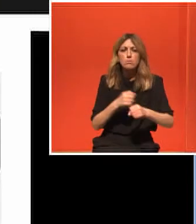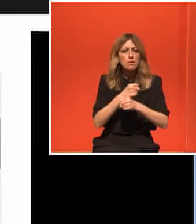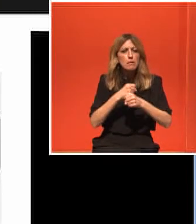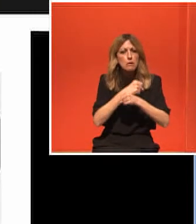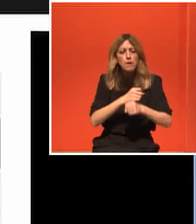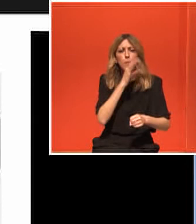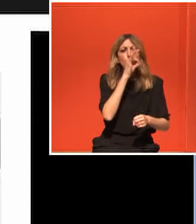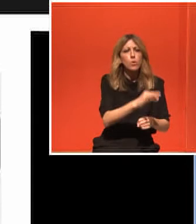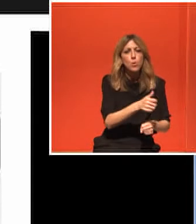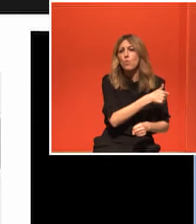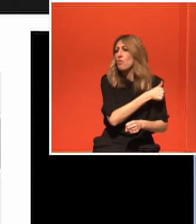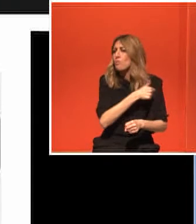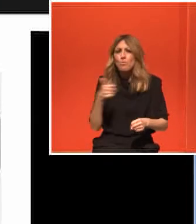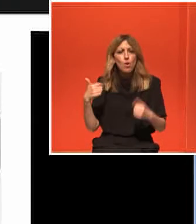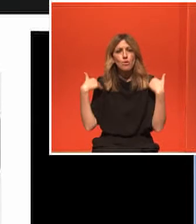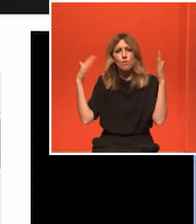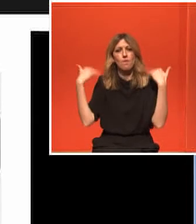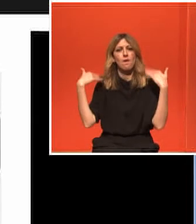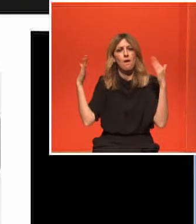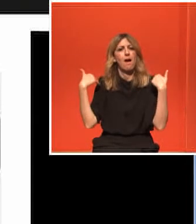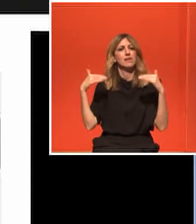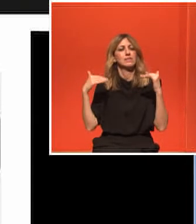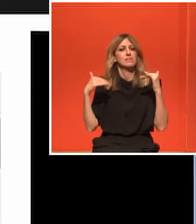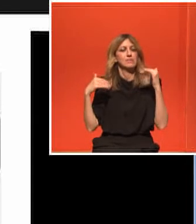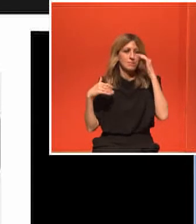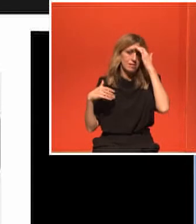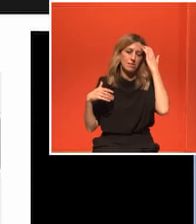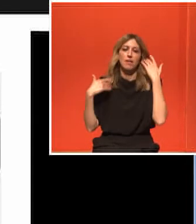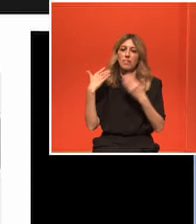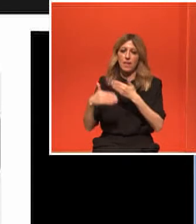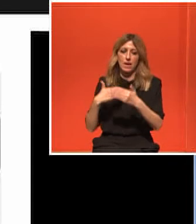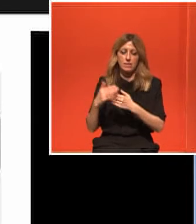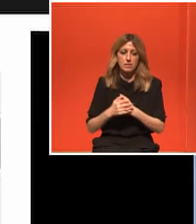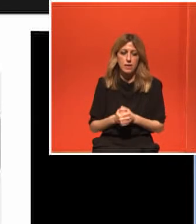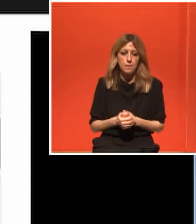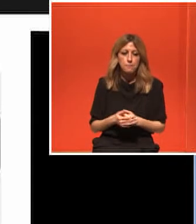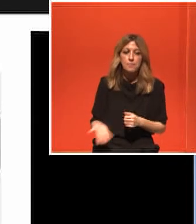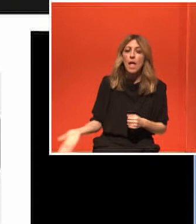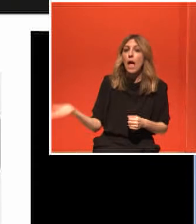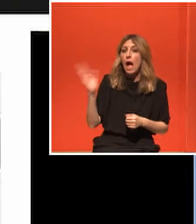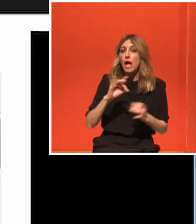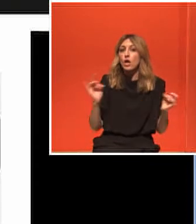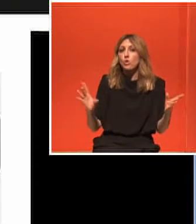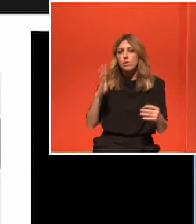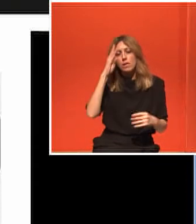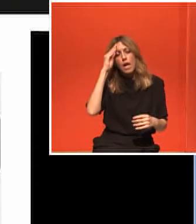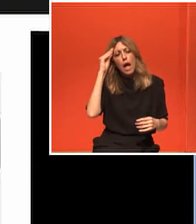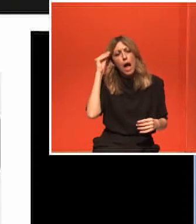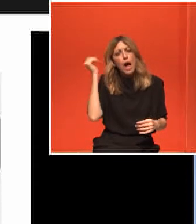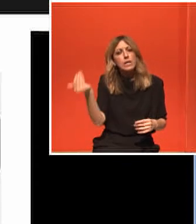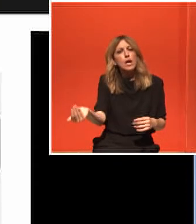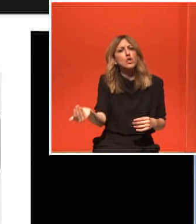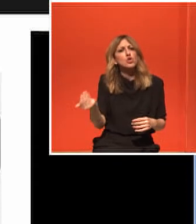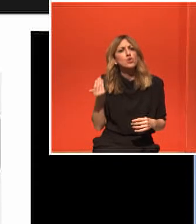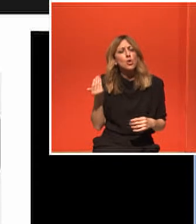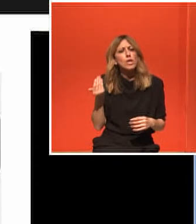πρωτόκολλο. Ξέρουμε γιατί όταν έχουμε πρώιμη άνοια και παρακολουθούμε την εξέλιξη